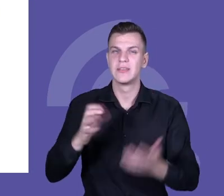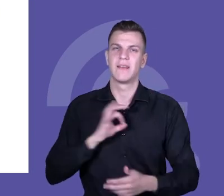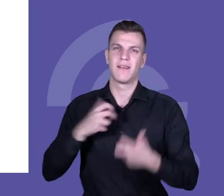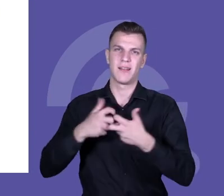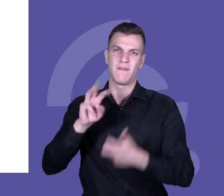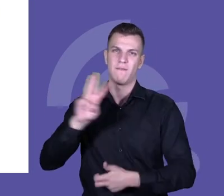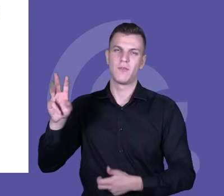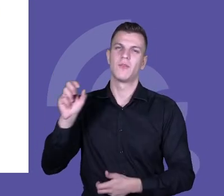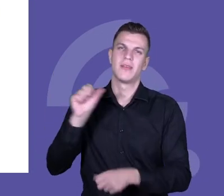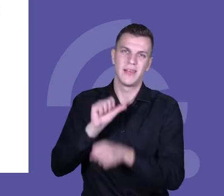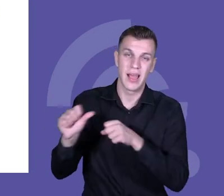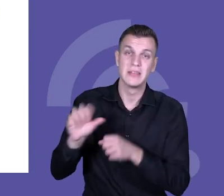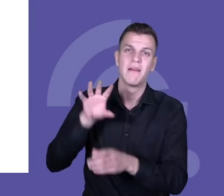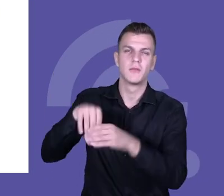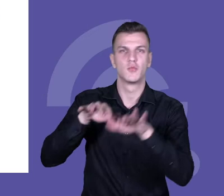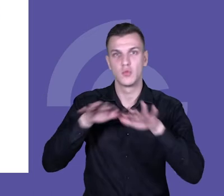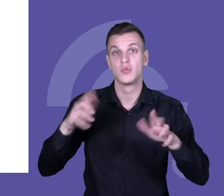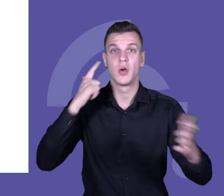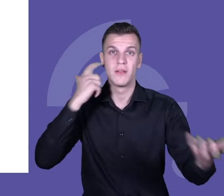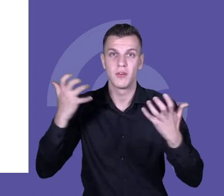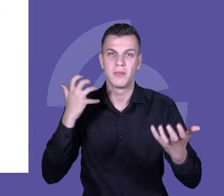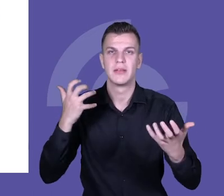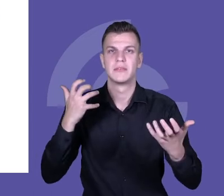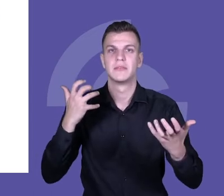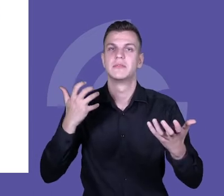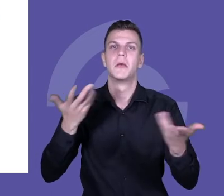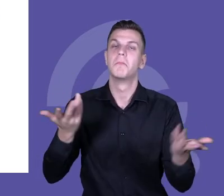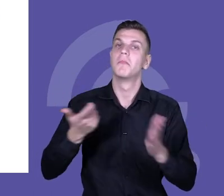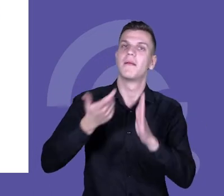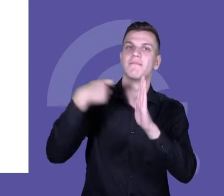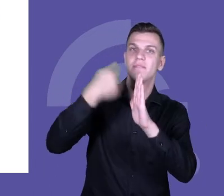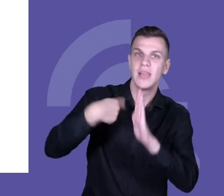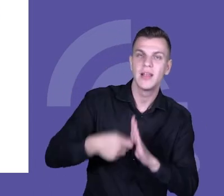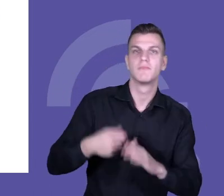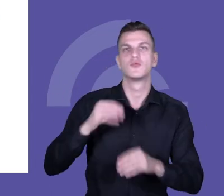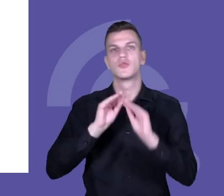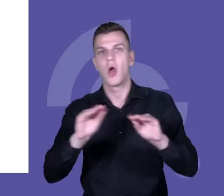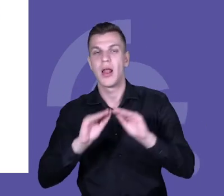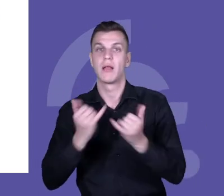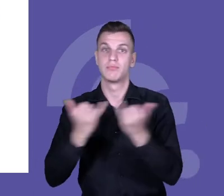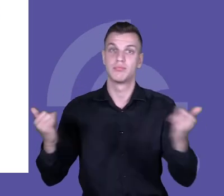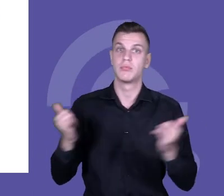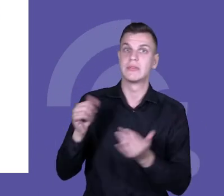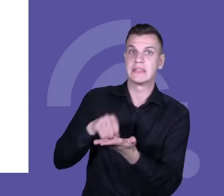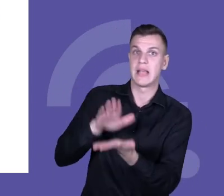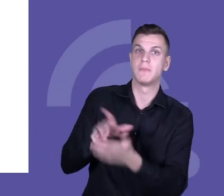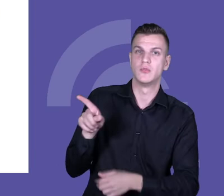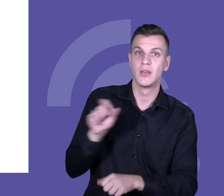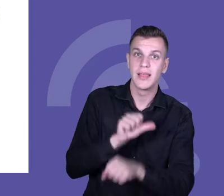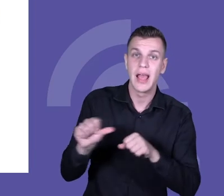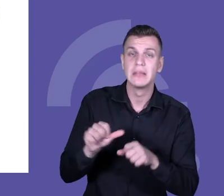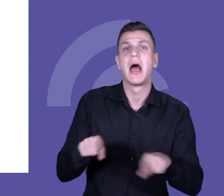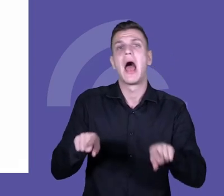bardzo duży zasób wiedzy w postaci zarówno nagrań paneli, webinarów, szkoleń, jak i materiałów, które można sobie